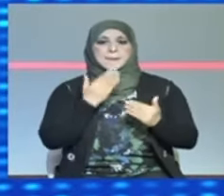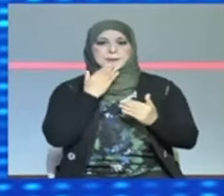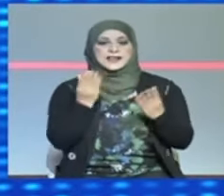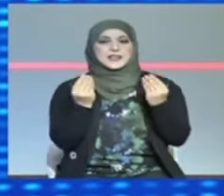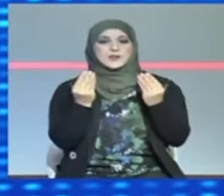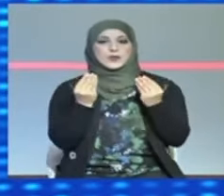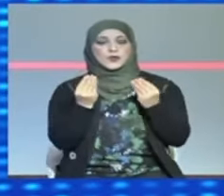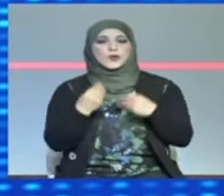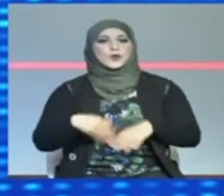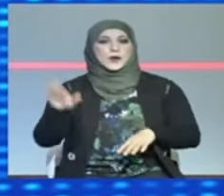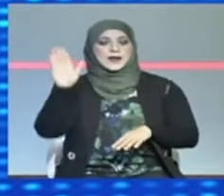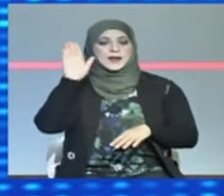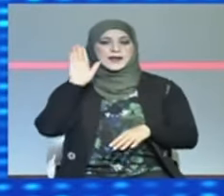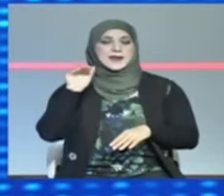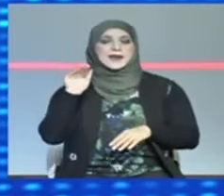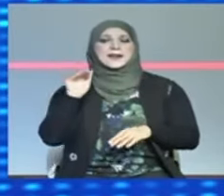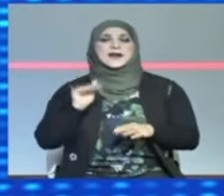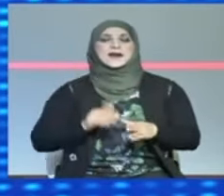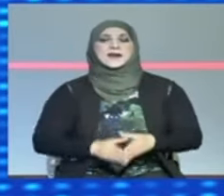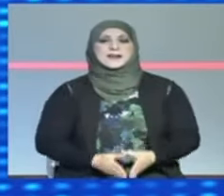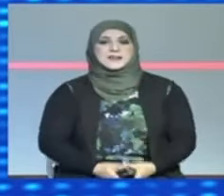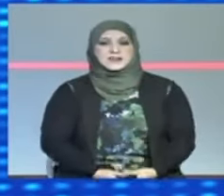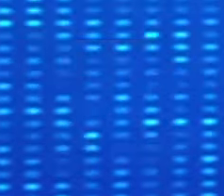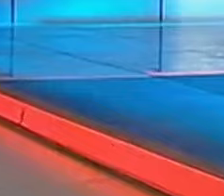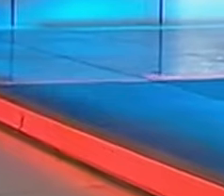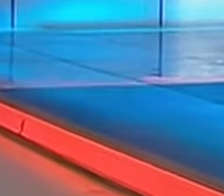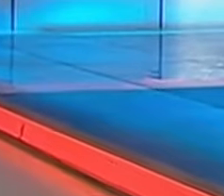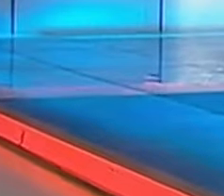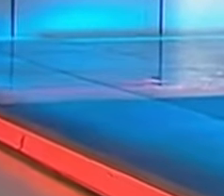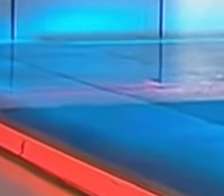شكرا على حصن المتابعة والاهتمام وإلى اللقاء